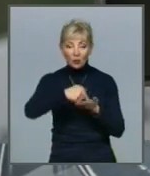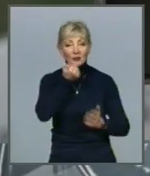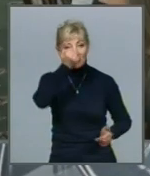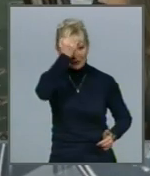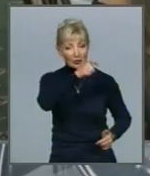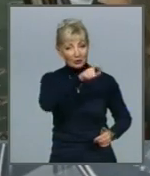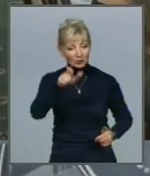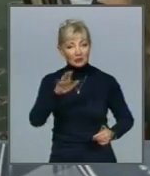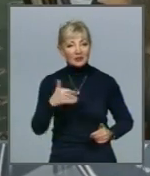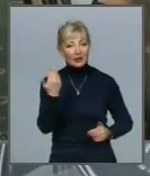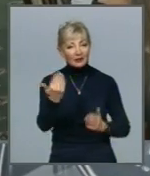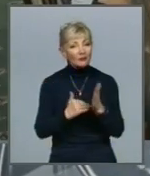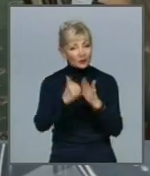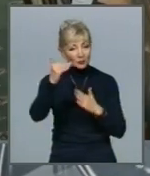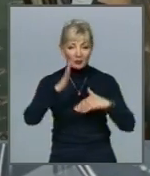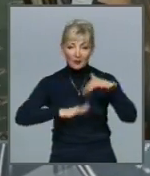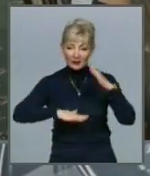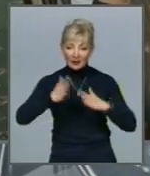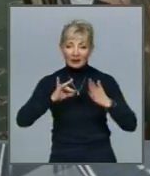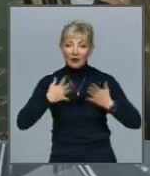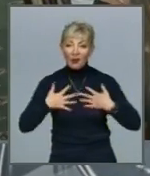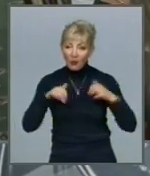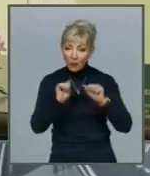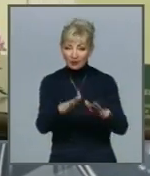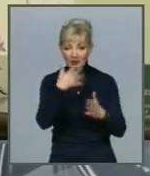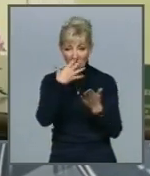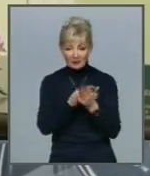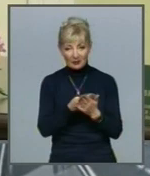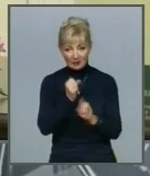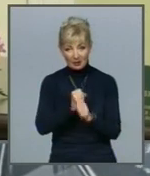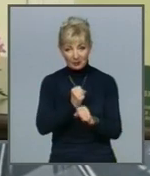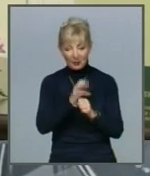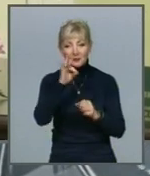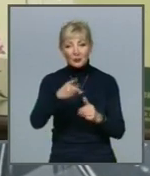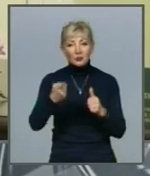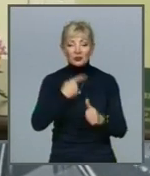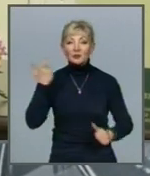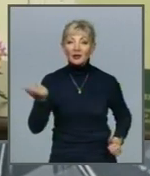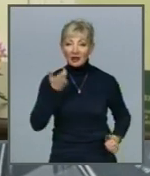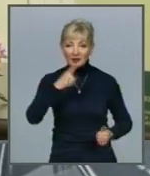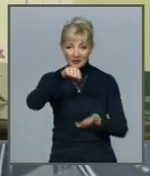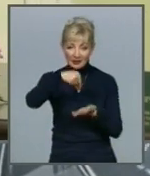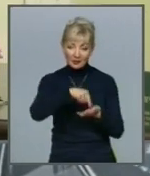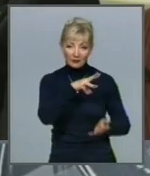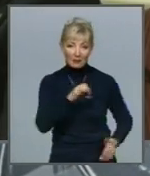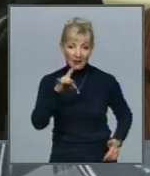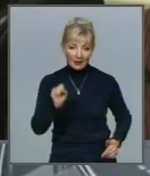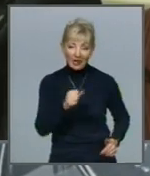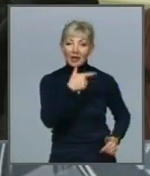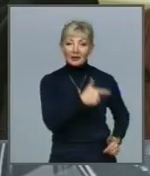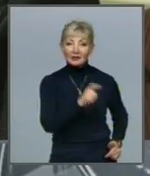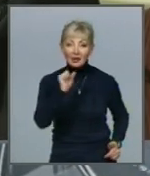за високий професіоналізм та відданість своїй справі Від імені Харківського міського голови Геннадія